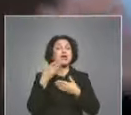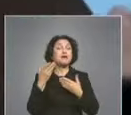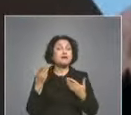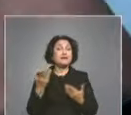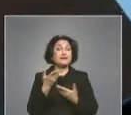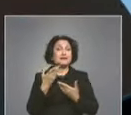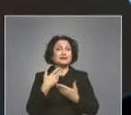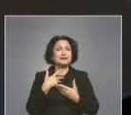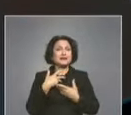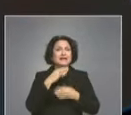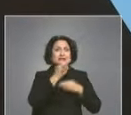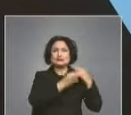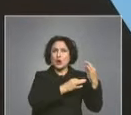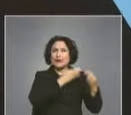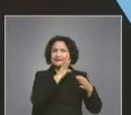графиня Сологуб.